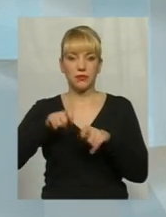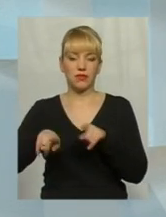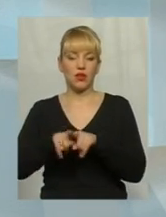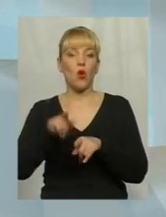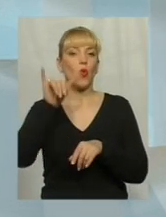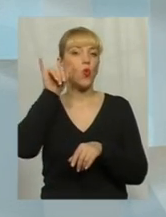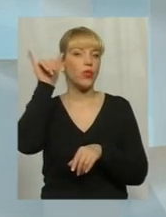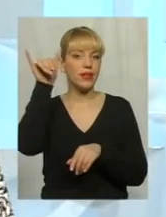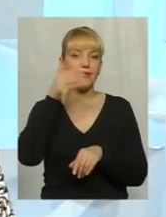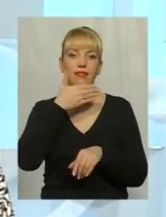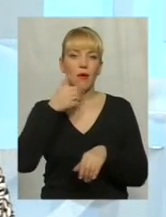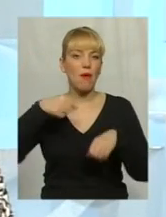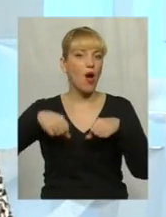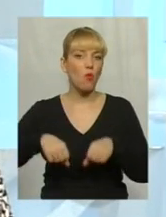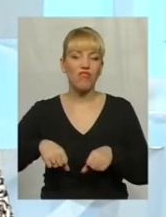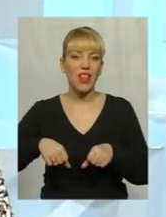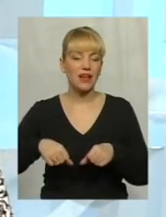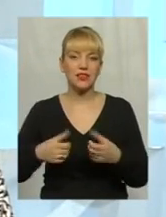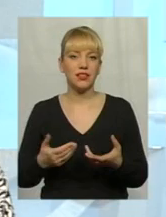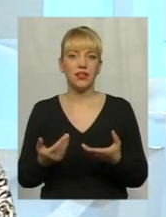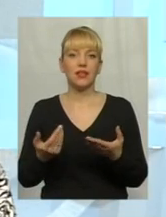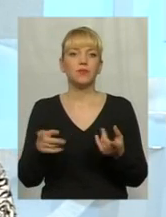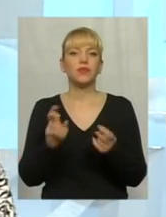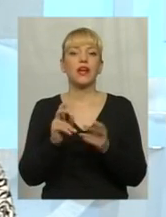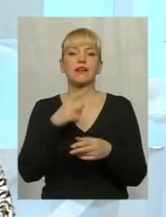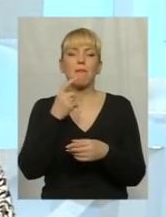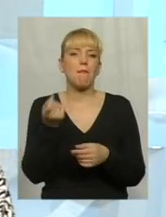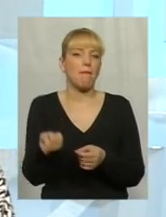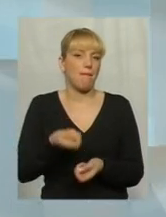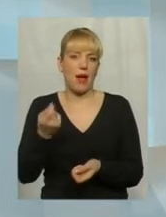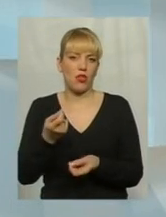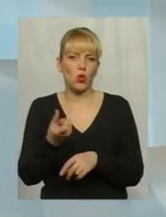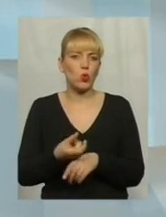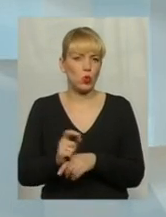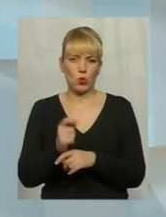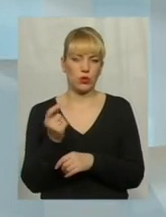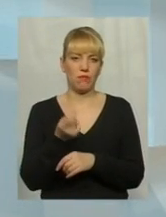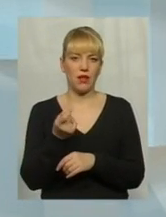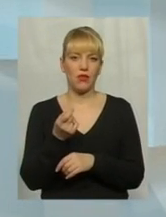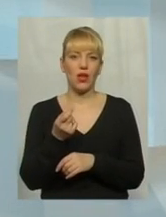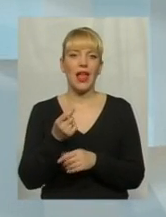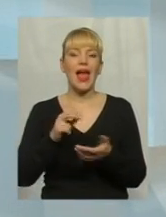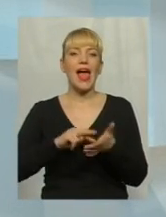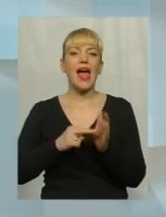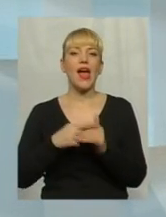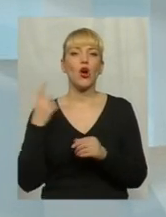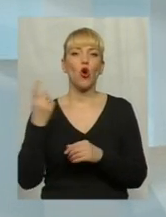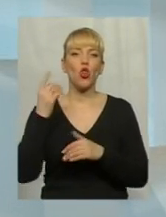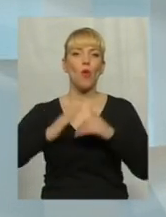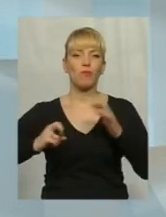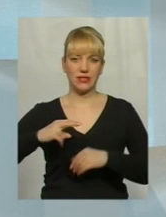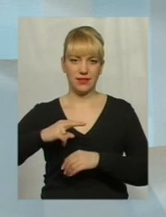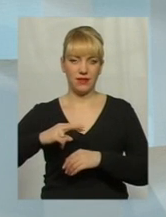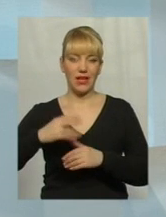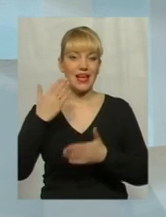немає, у владі занадто мало, я би сказала, можливо, навіть дуже-дуже обмаль економістів. Якщо немає у